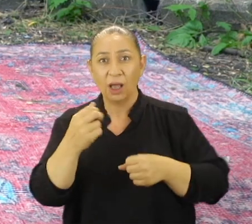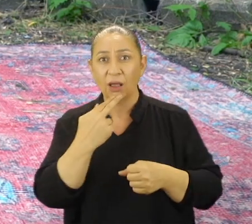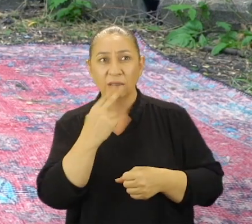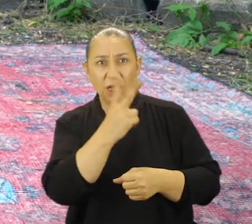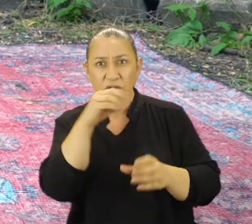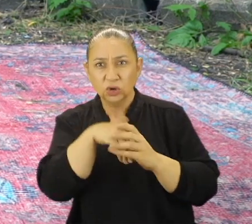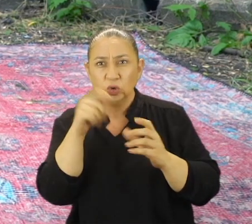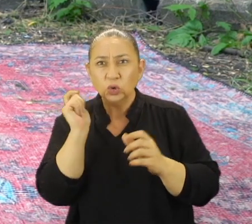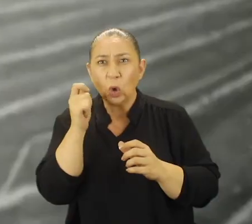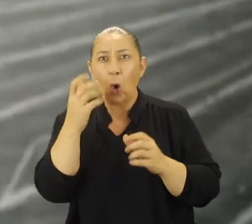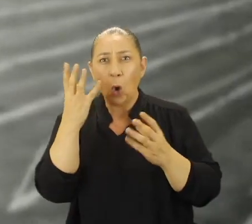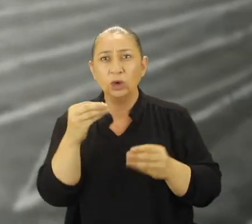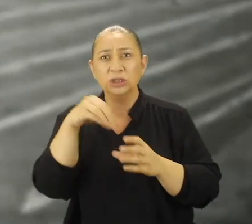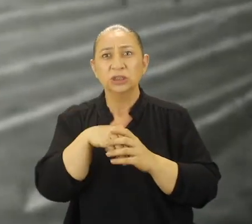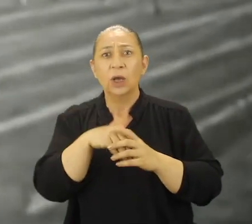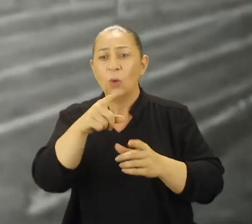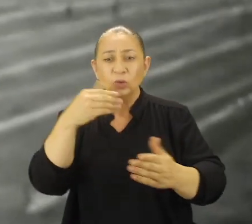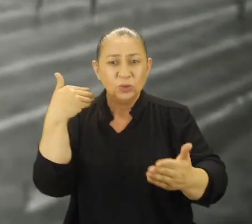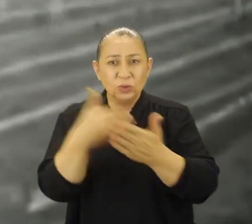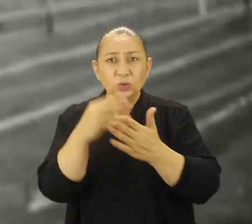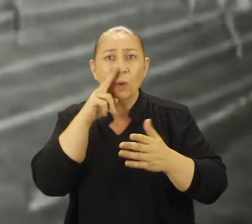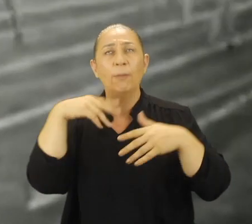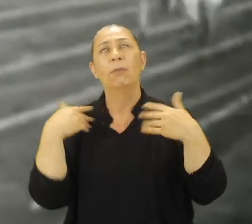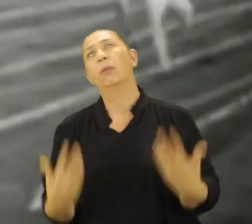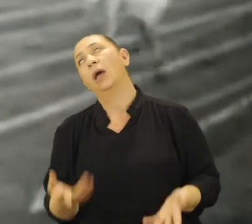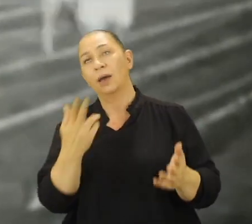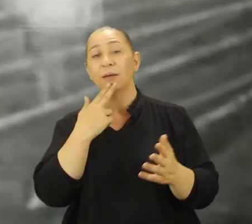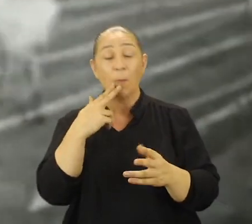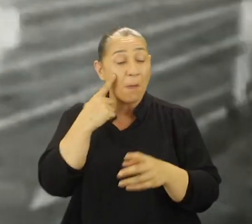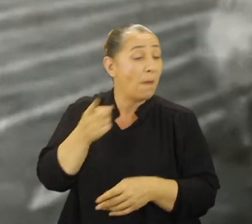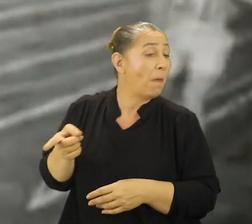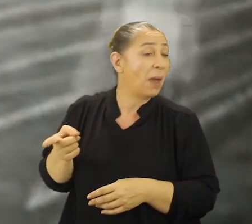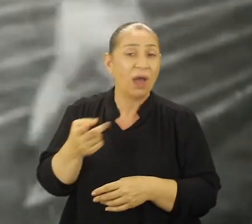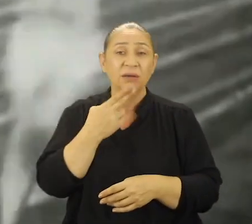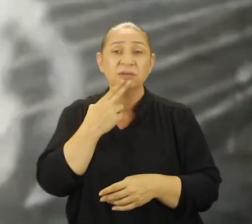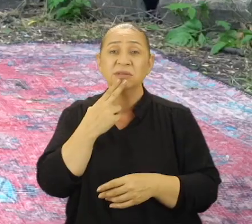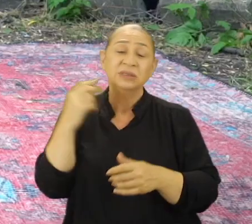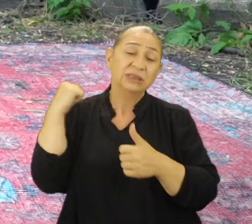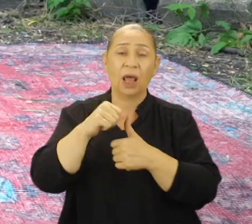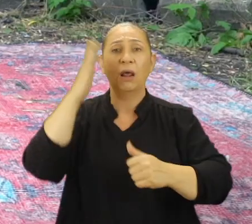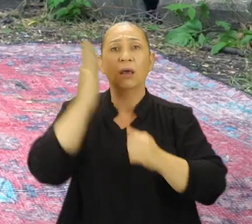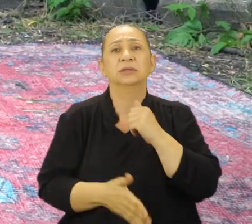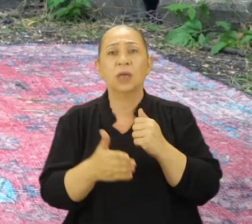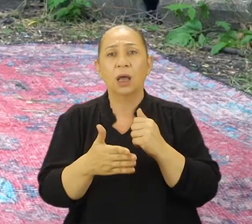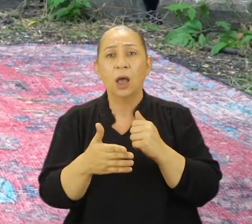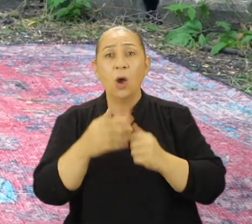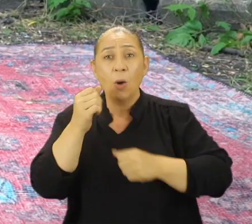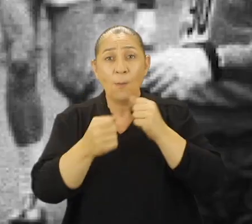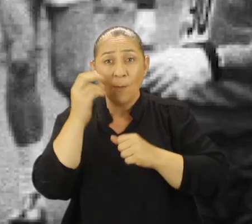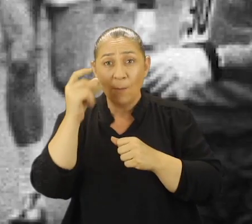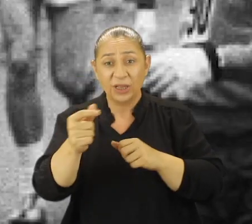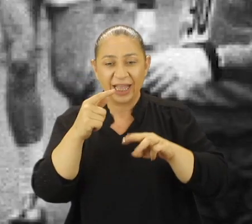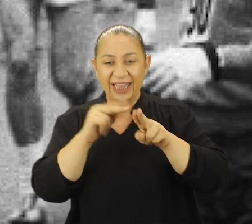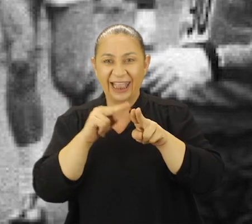koşusu. Kadınlar için zor olduğu gerekçesiyle parkur sonunda bayılan kadınlar örnek gösterilerek koşular tekrar yasaklandı.